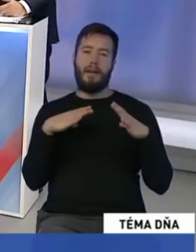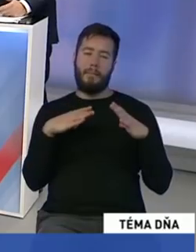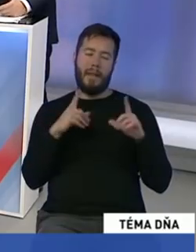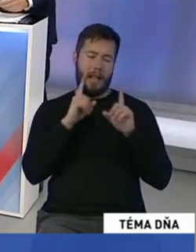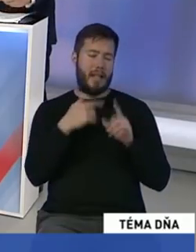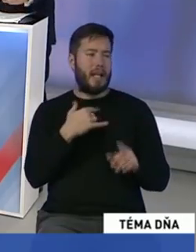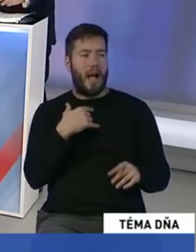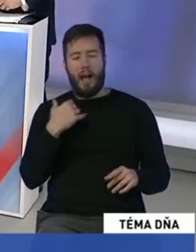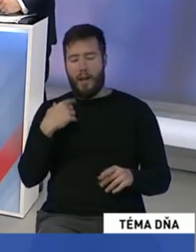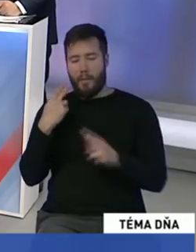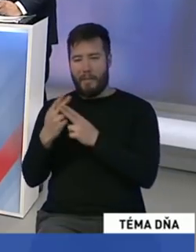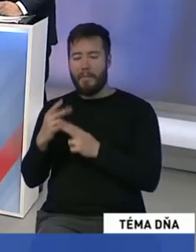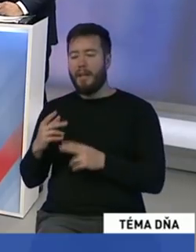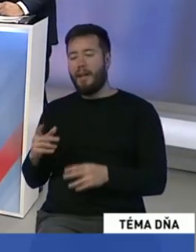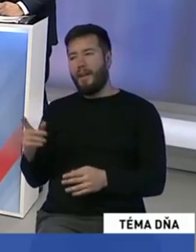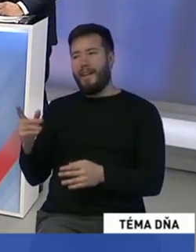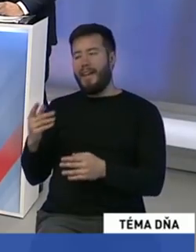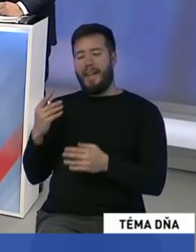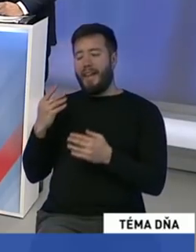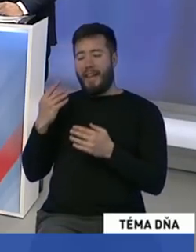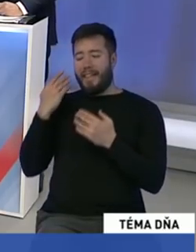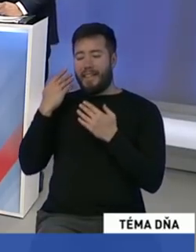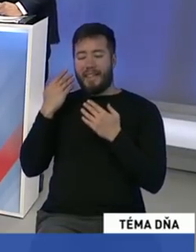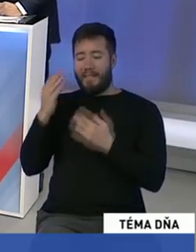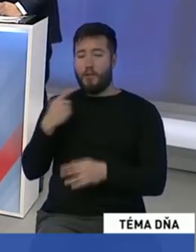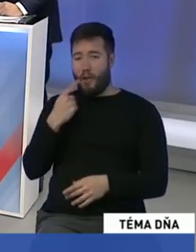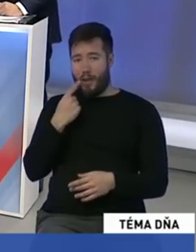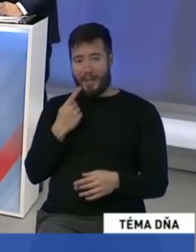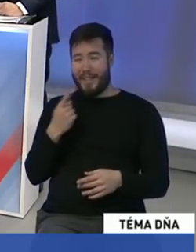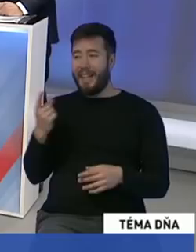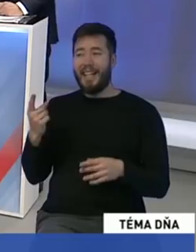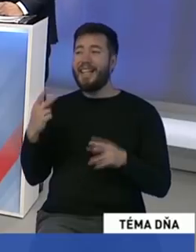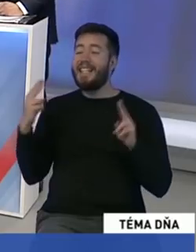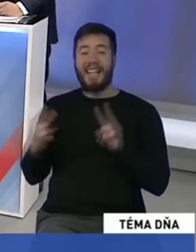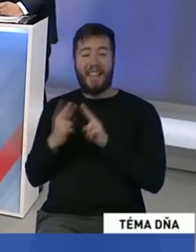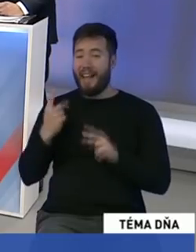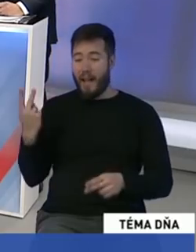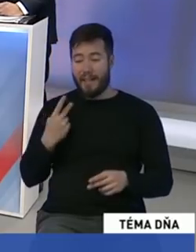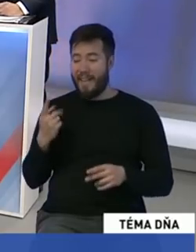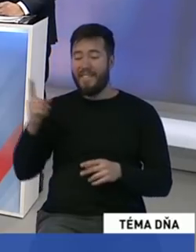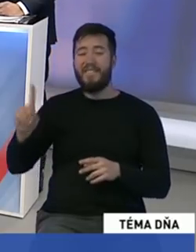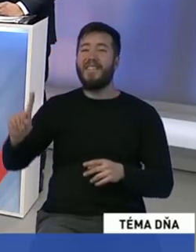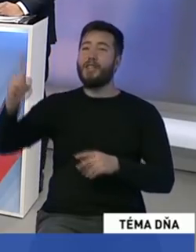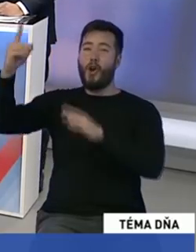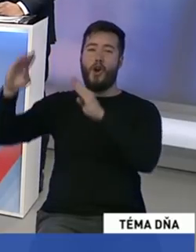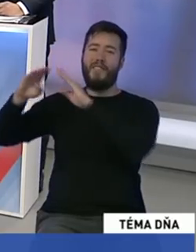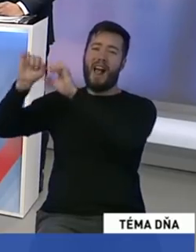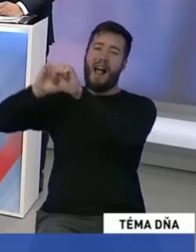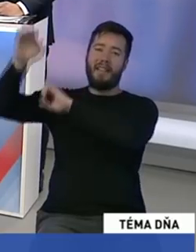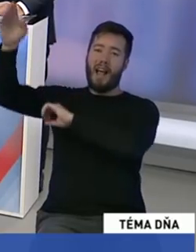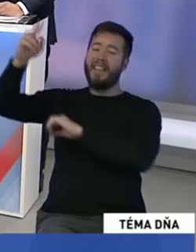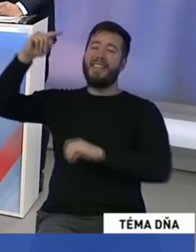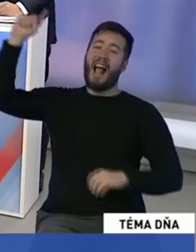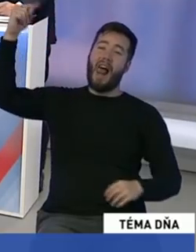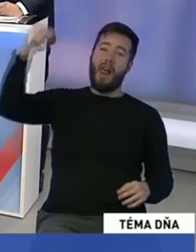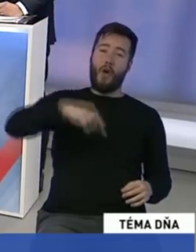hovoríte. Bohužiaľ. Sedíte príliš vysoko. Nestretávate sa ani s nami. Jednoducho ste úplne mimo realitní. Ministerstvo financí má jasný predat